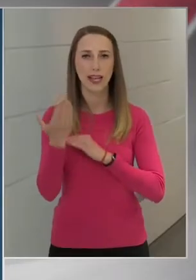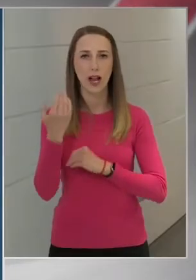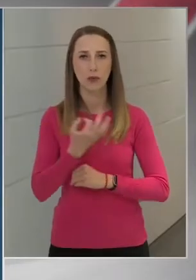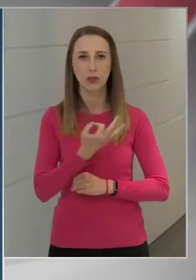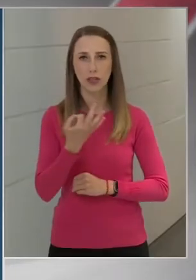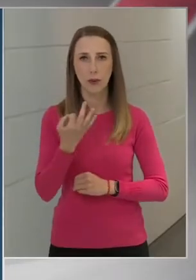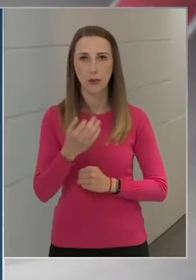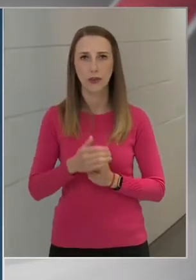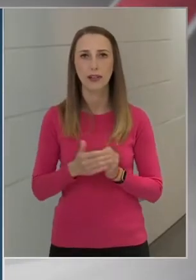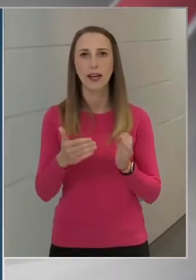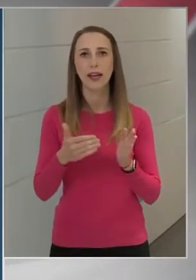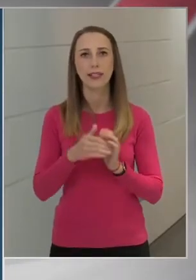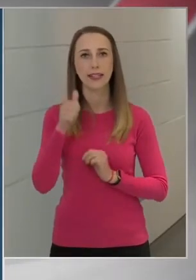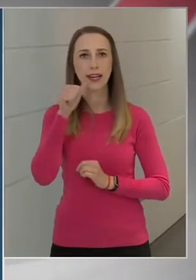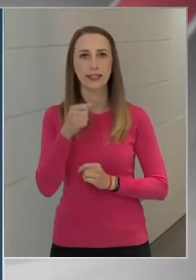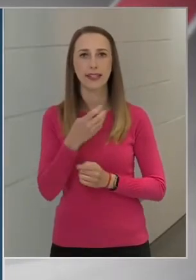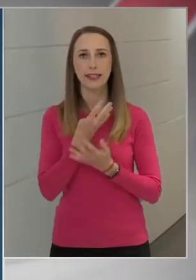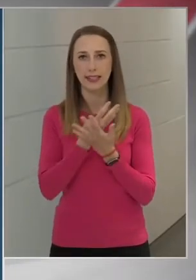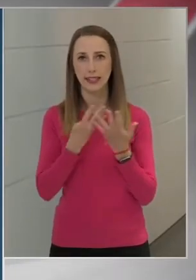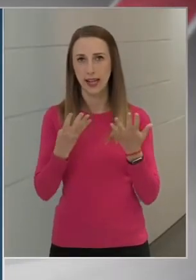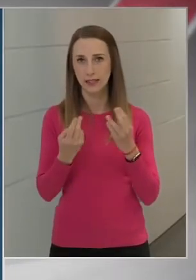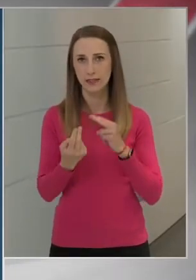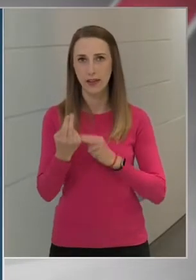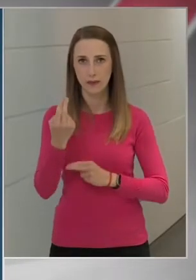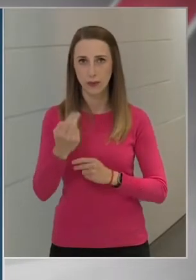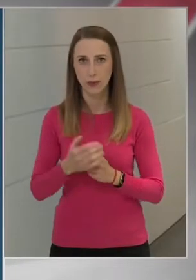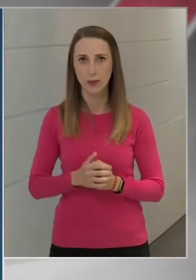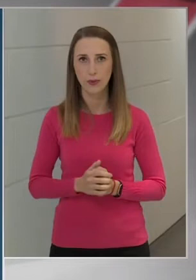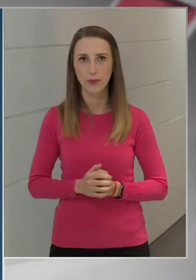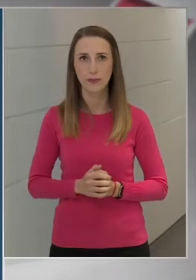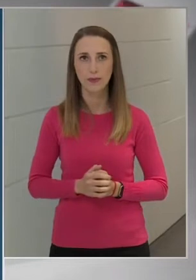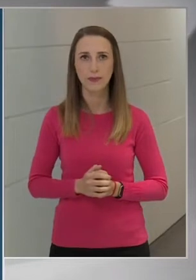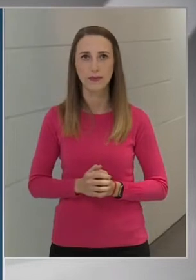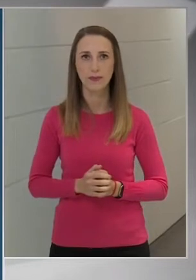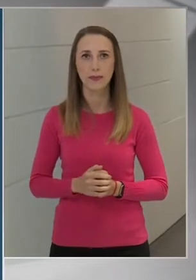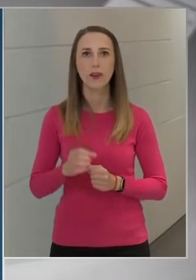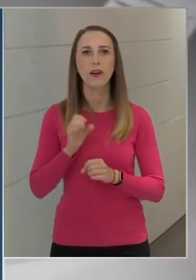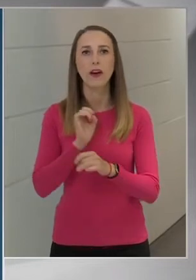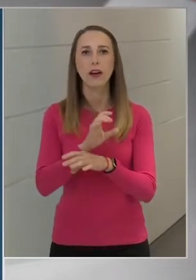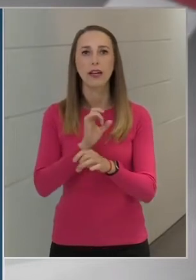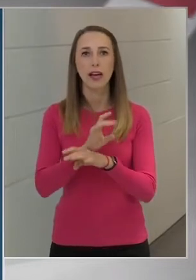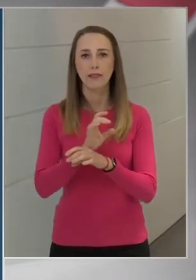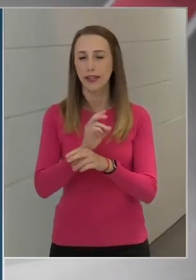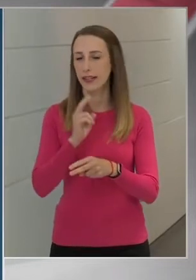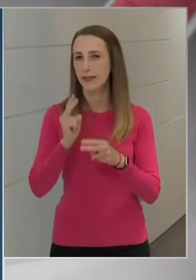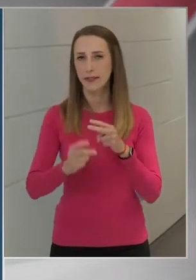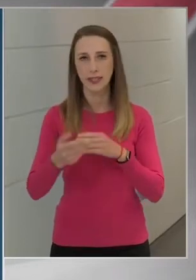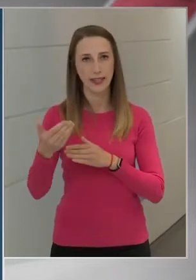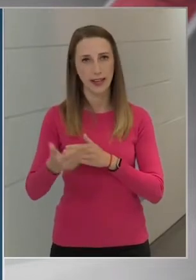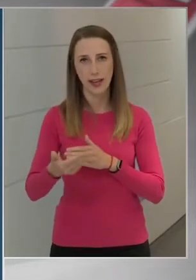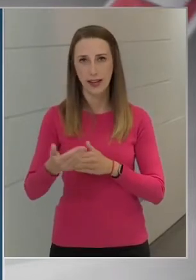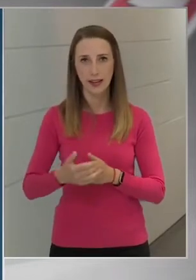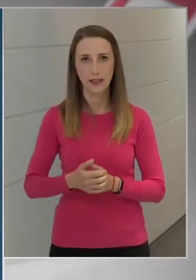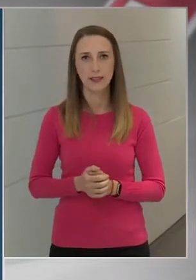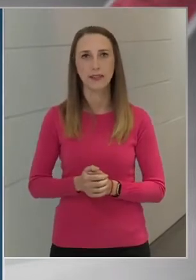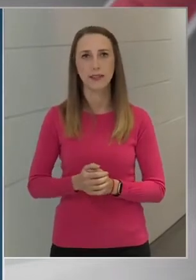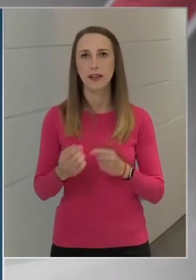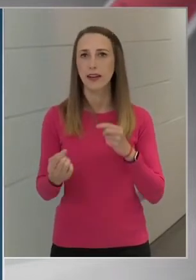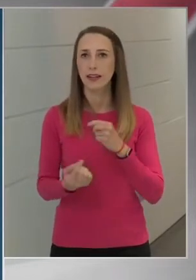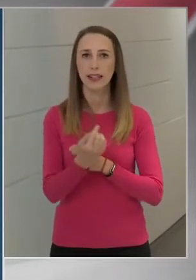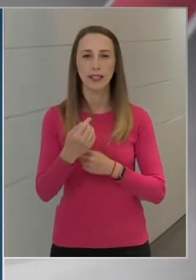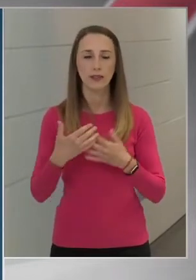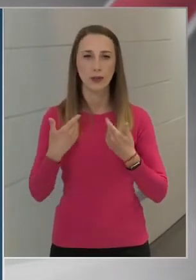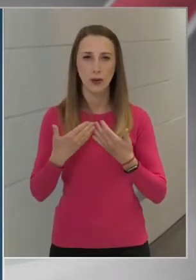napon 1190 fő. A járvány nem ért véget, rendkívül